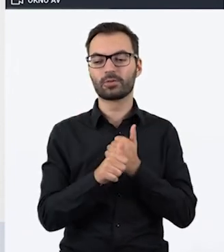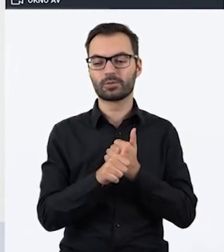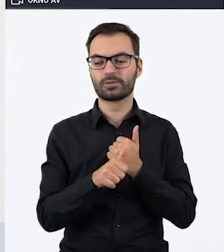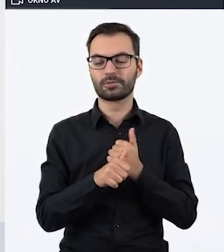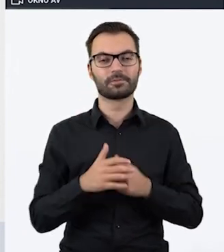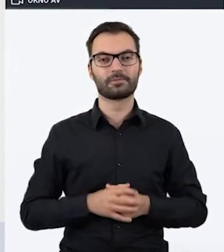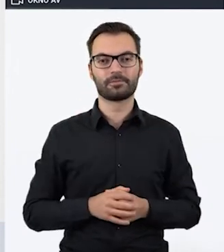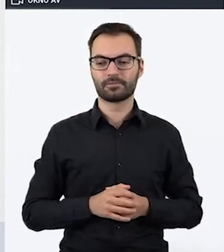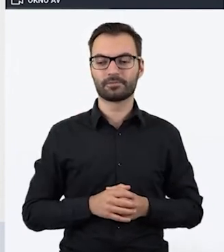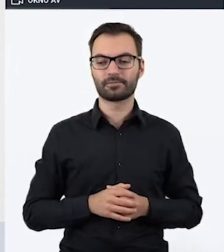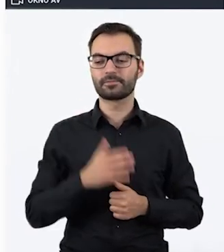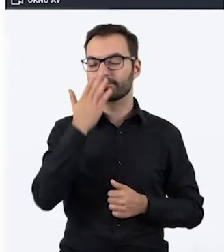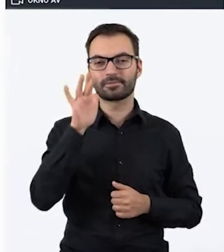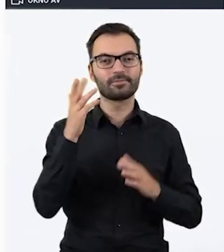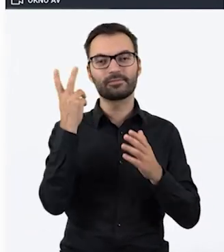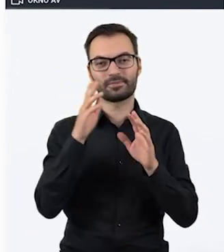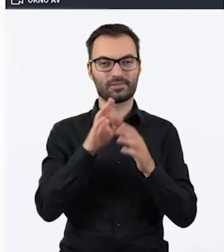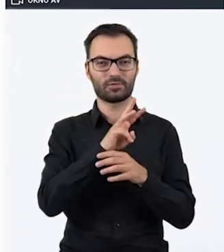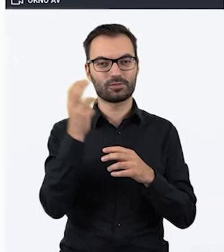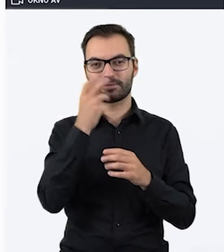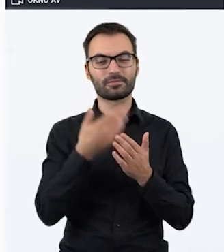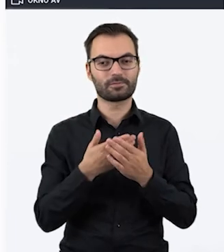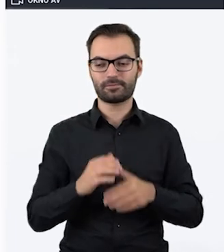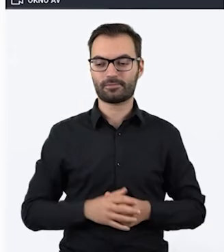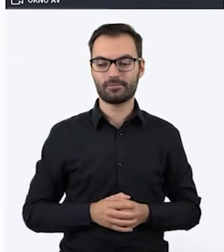co na tej stronie ciekawego można znaleźć.